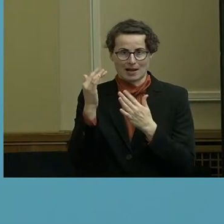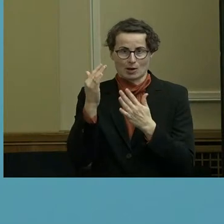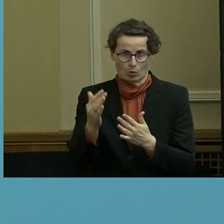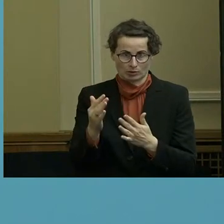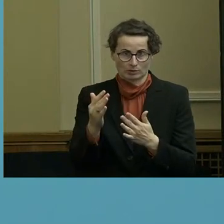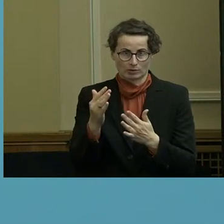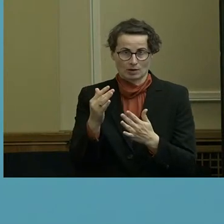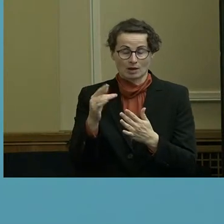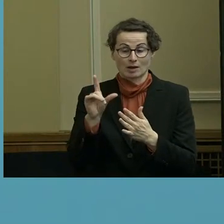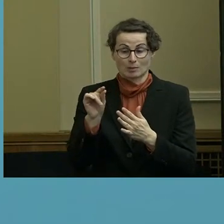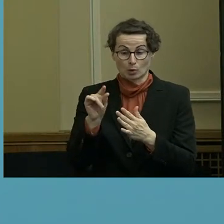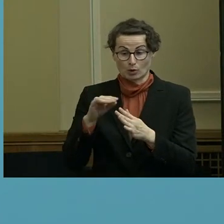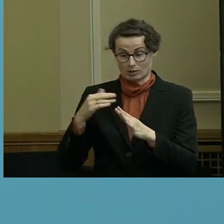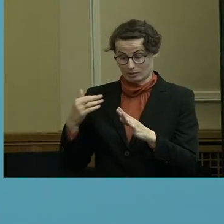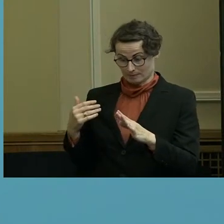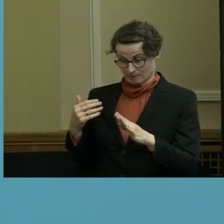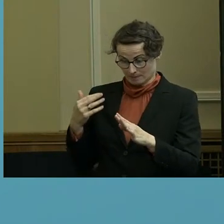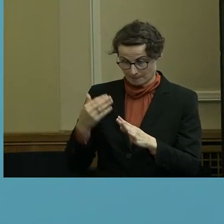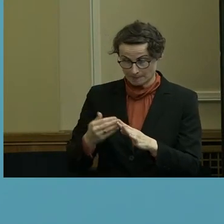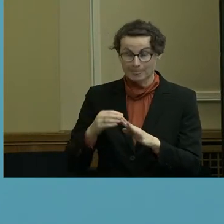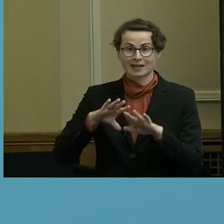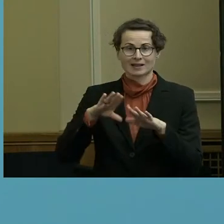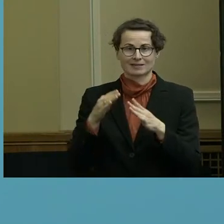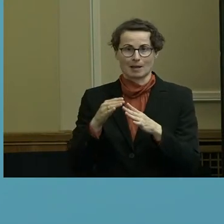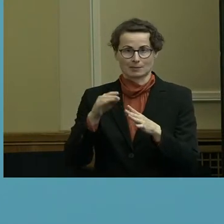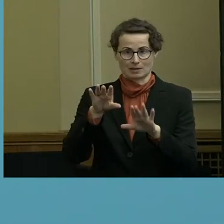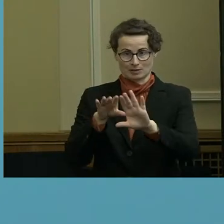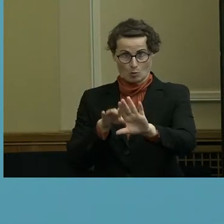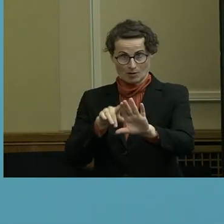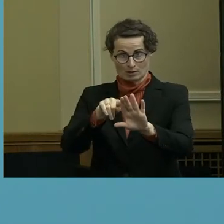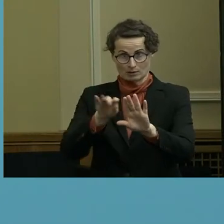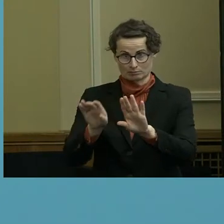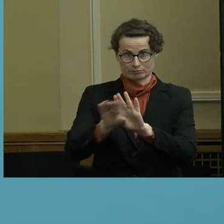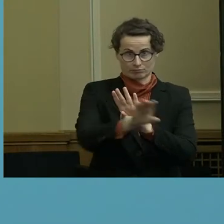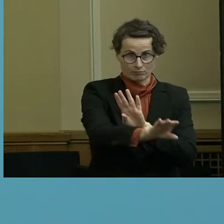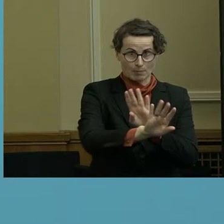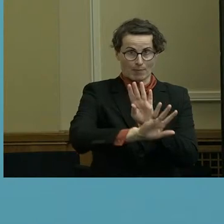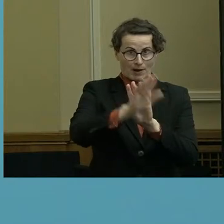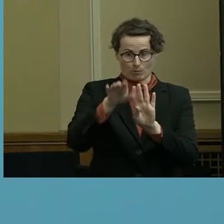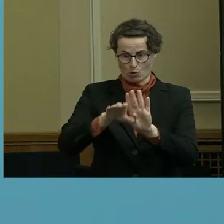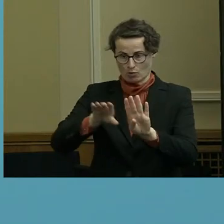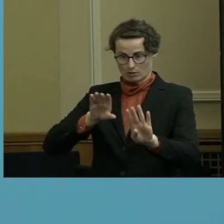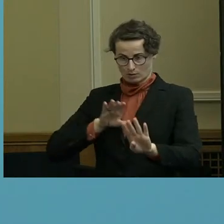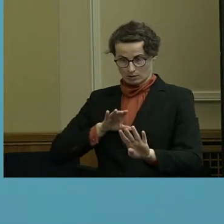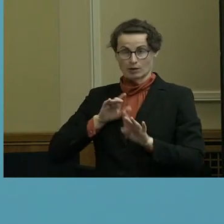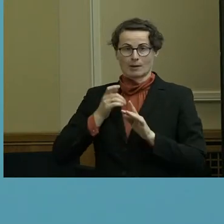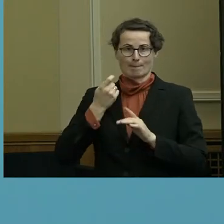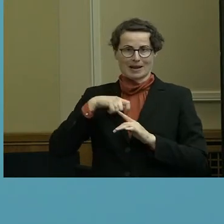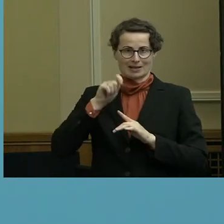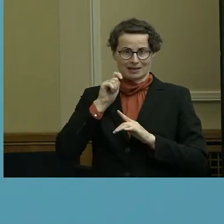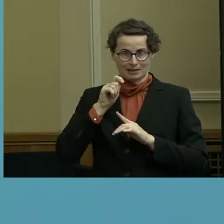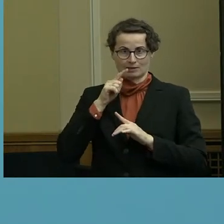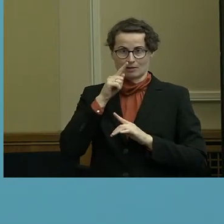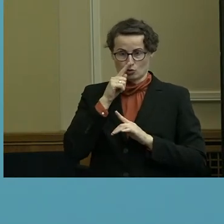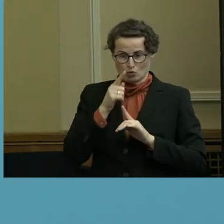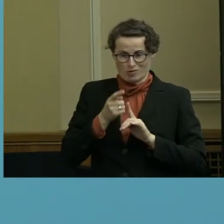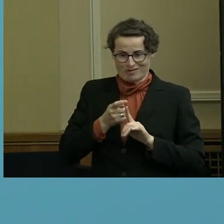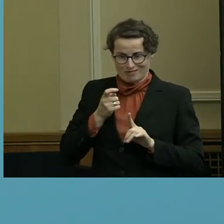weisen wir die gesamte Summe aus dem Land zuzurechnen, sind allerdings davon in Anführungsstrichen nur ausführungsstrichen 37